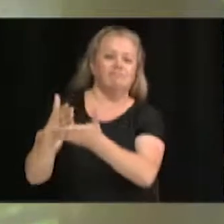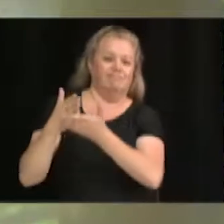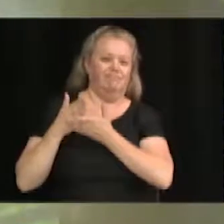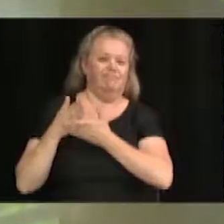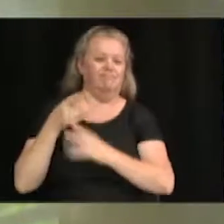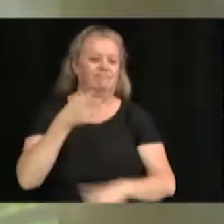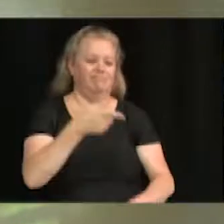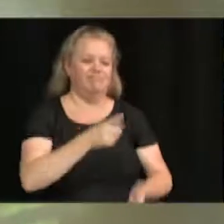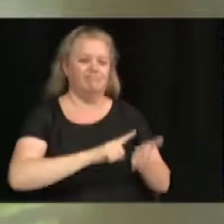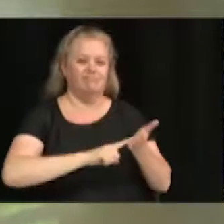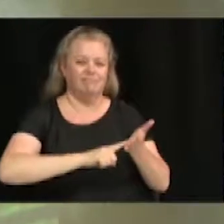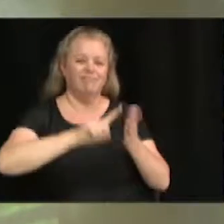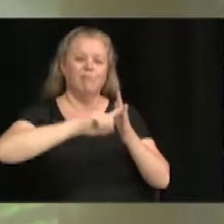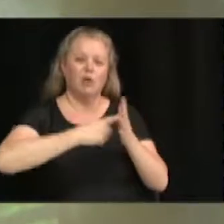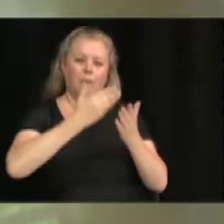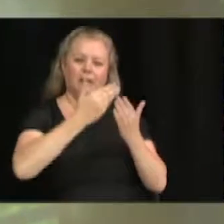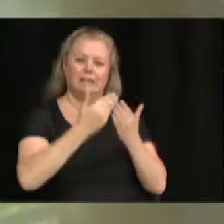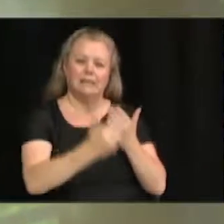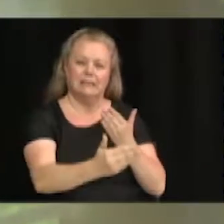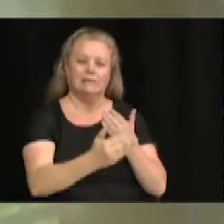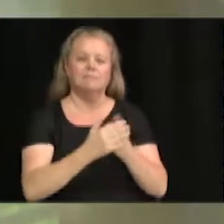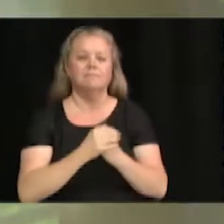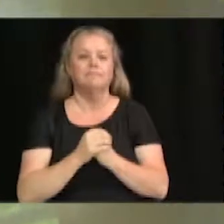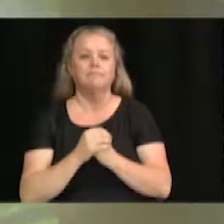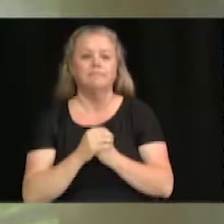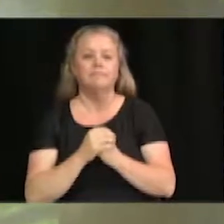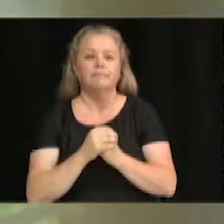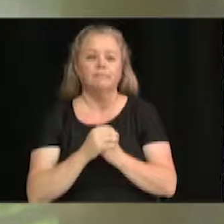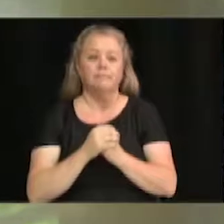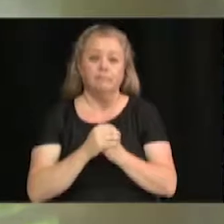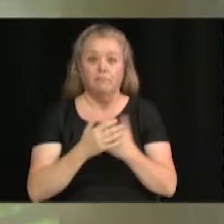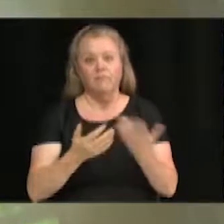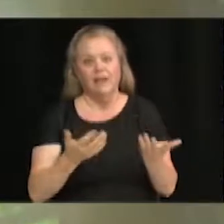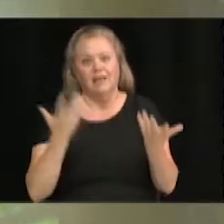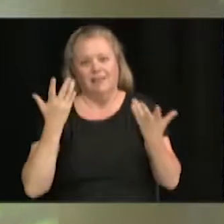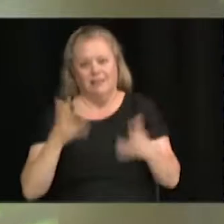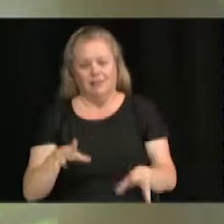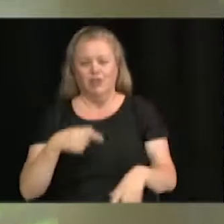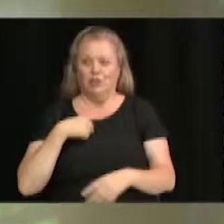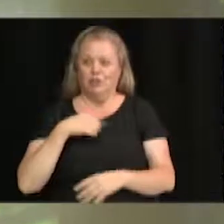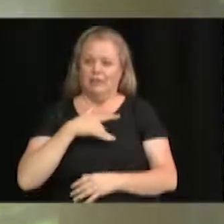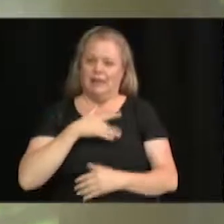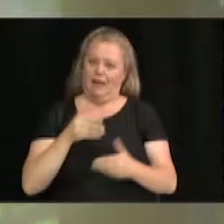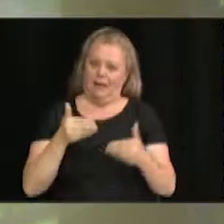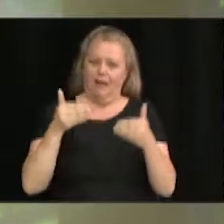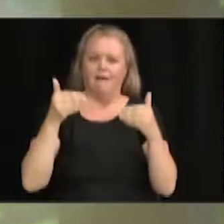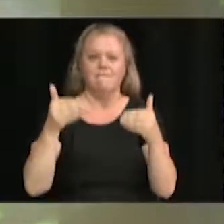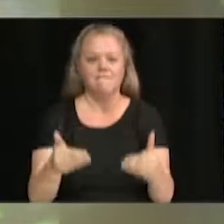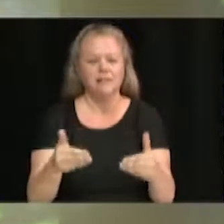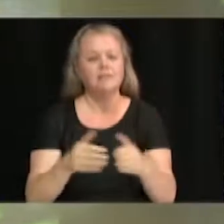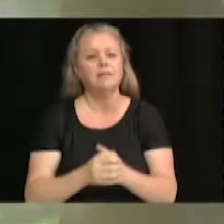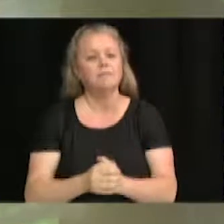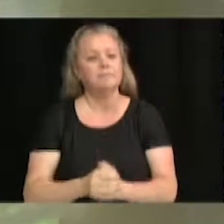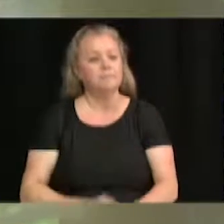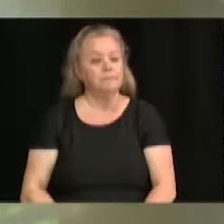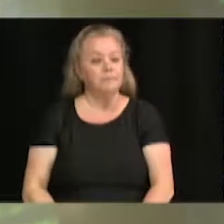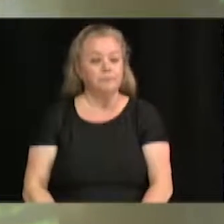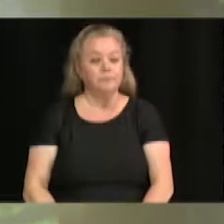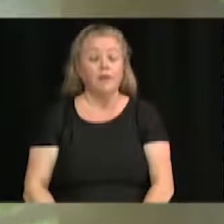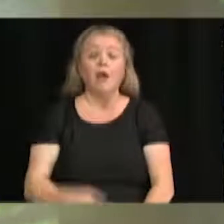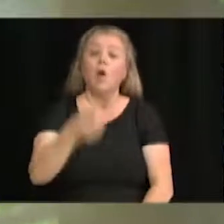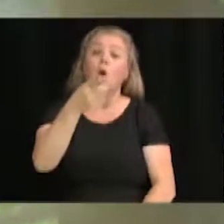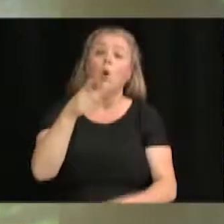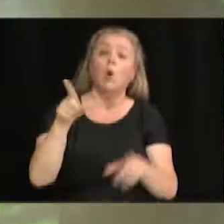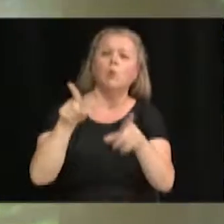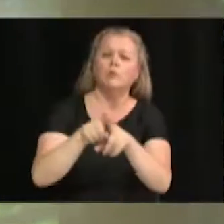travaux. Donc, c'est déjà un pas en avant, comme on l'a mentionné. Vous avez l'inscription « Sports